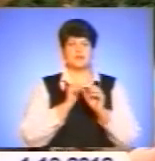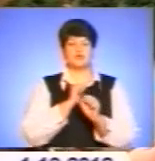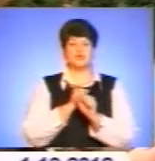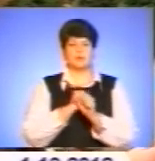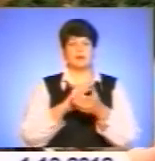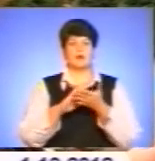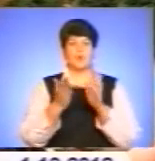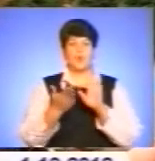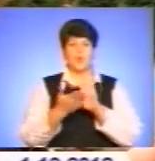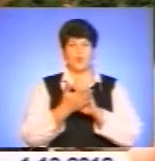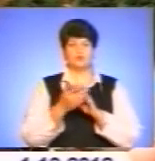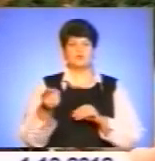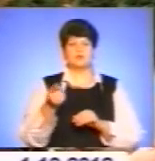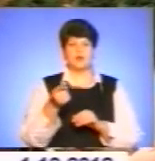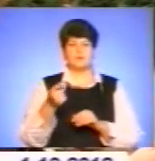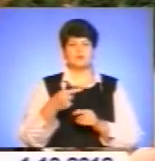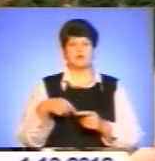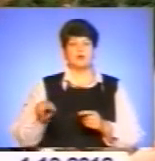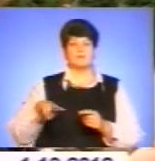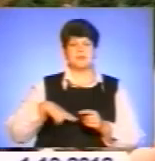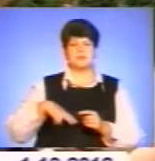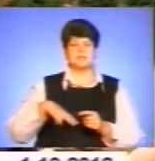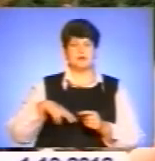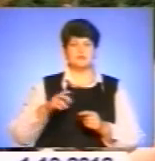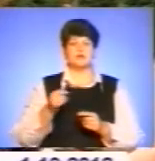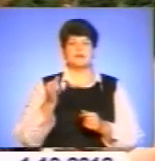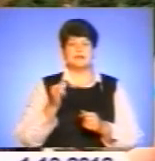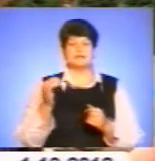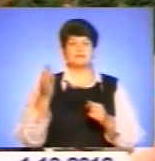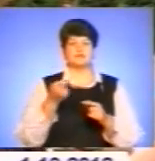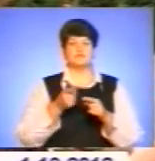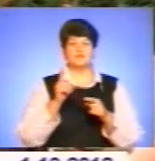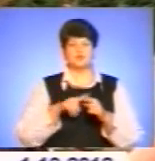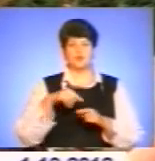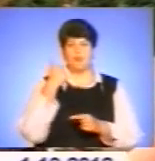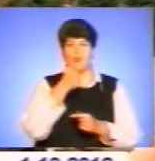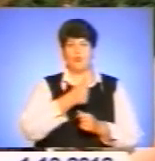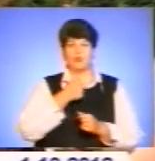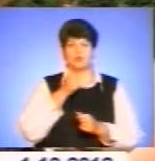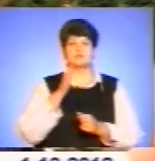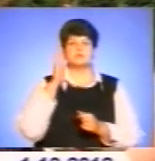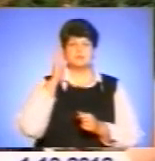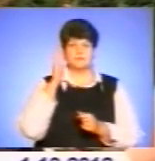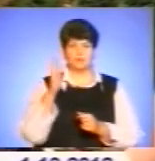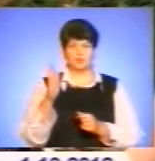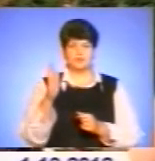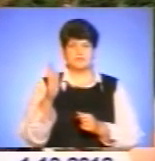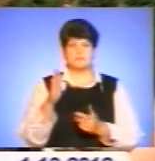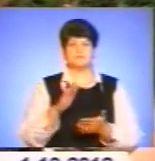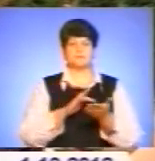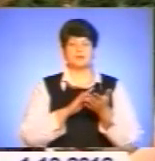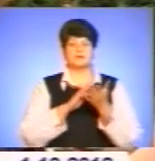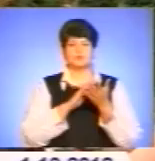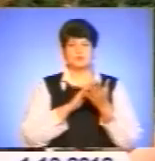угоду з Тернопільським адміністрацією. До цього року відбудеться екскурзія